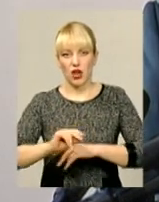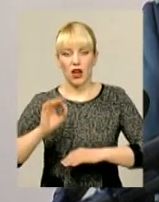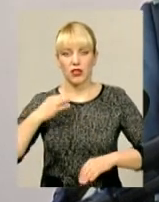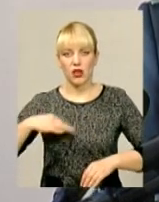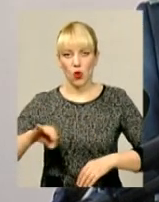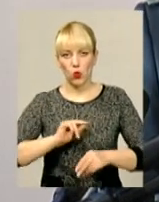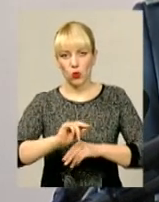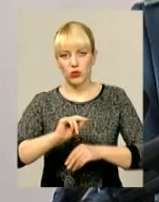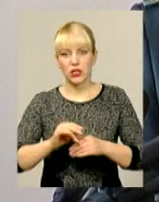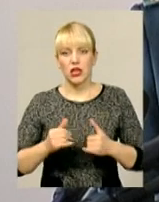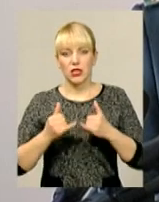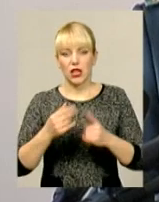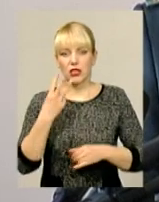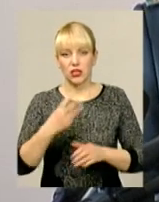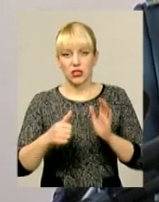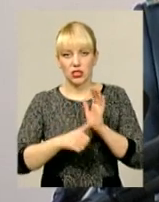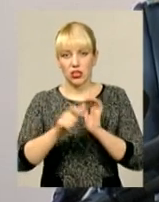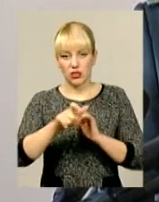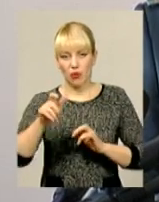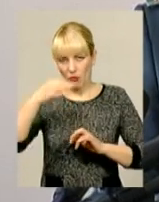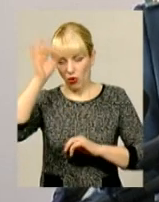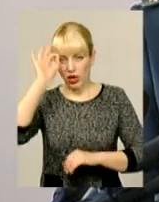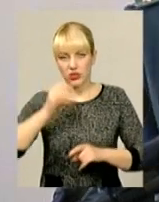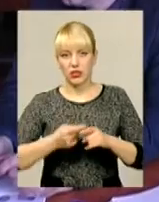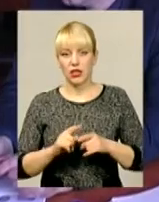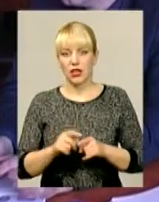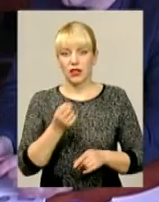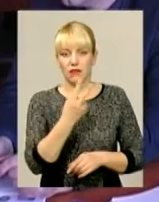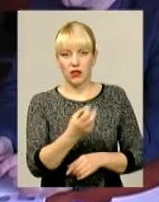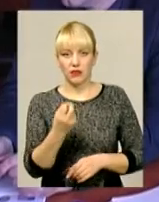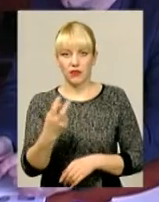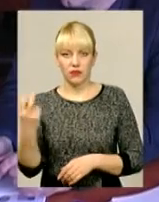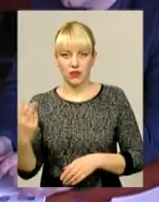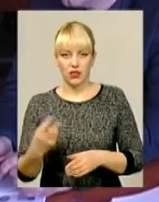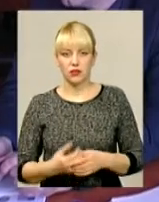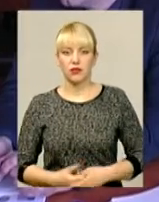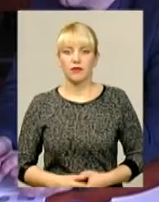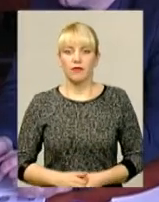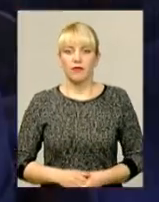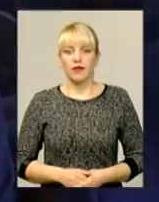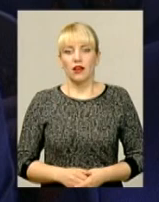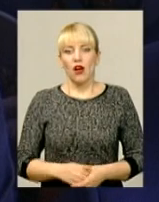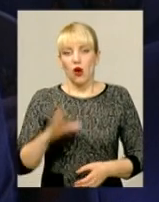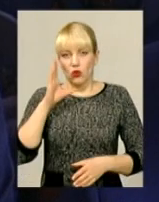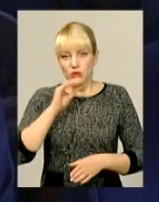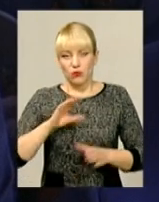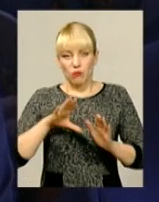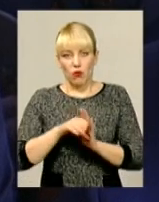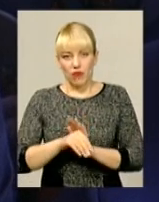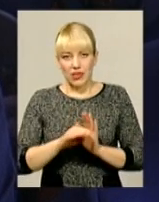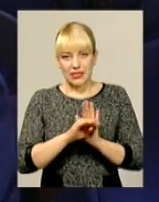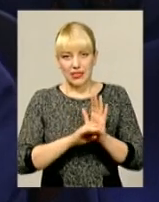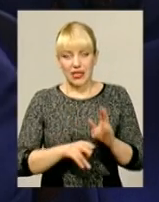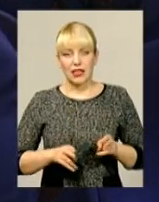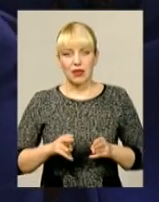36 співробітників національної поліції. По 12 чоловік в кожному потоці. Успішне впровадження системи кримінального аналізу